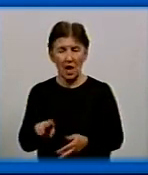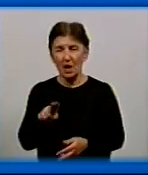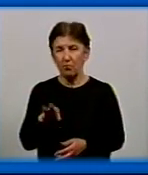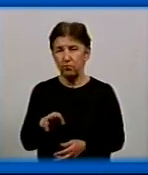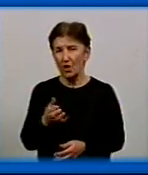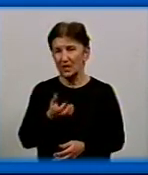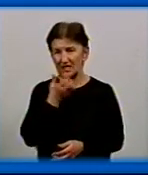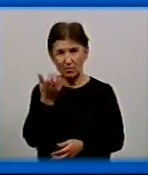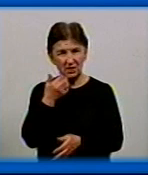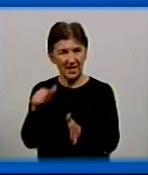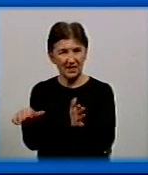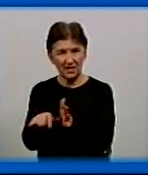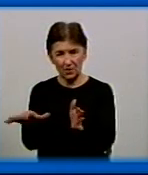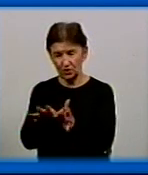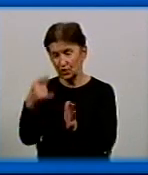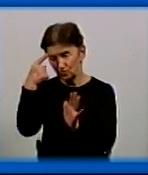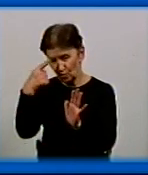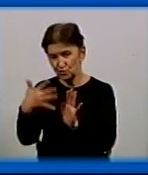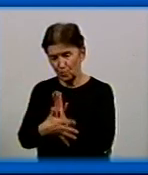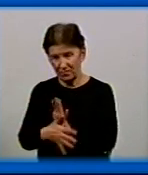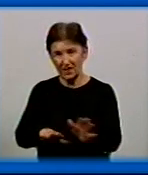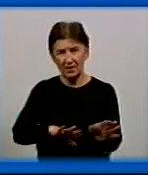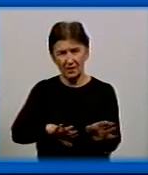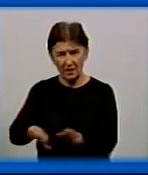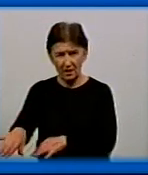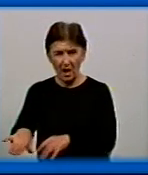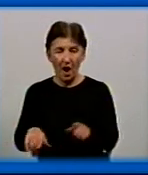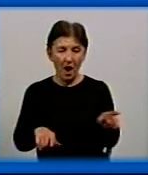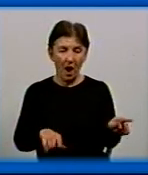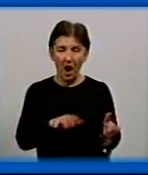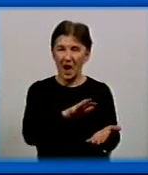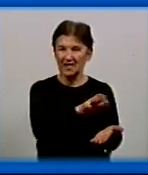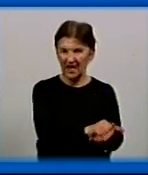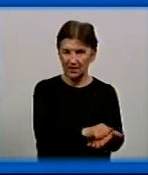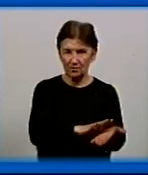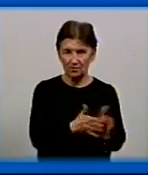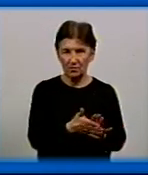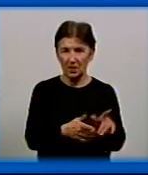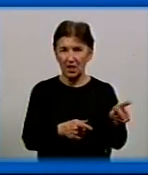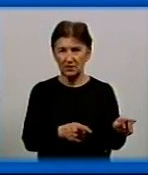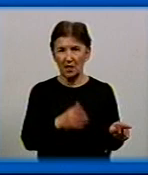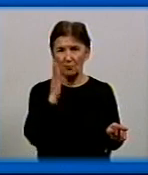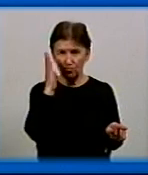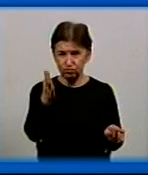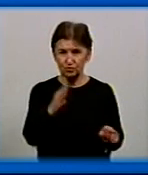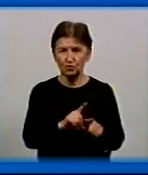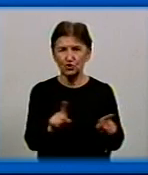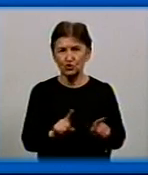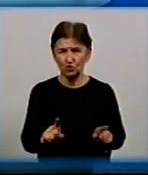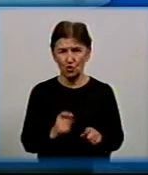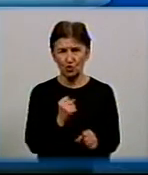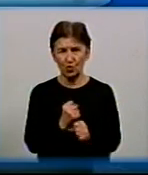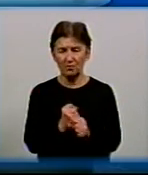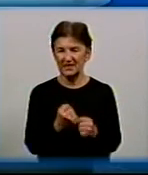ситуація зрозуміла, то вона не зрозуміла поки що у рендному підприємству. Там із тарифами будуть щось робити вже